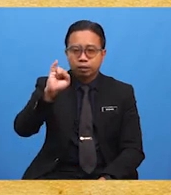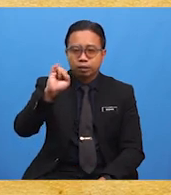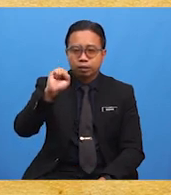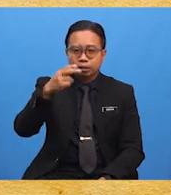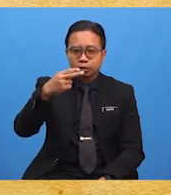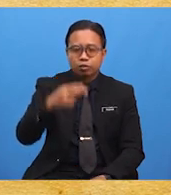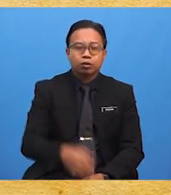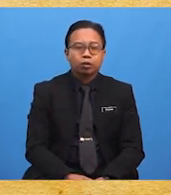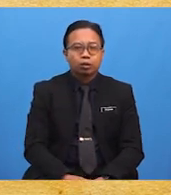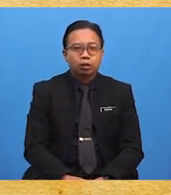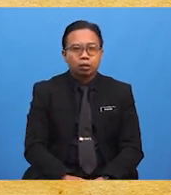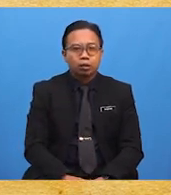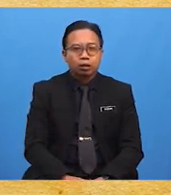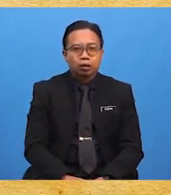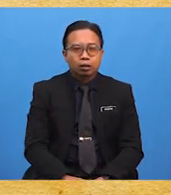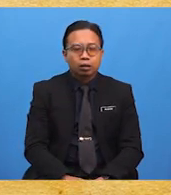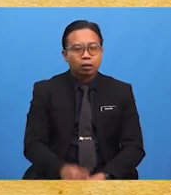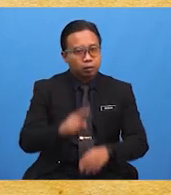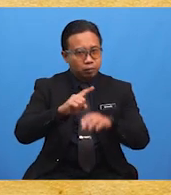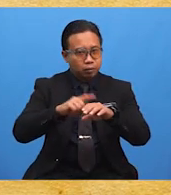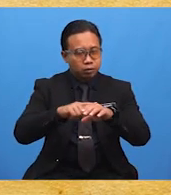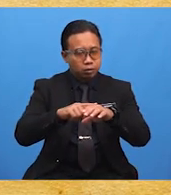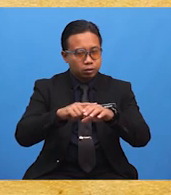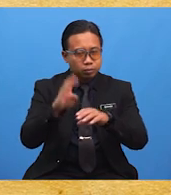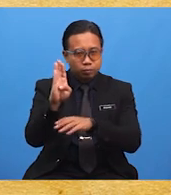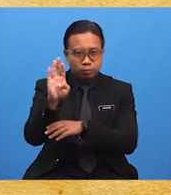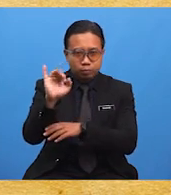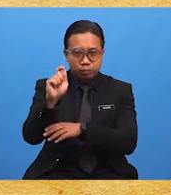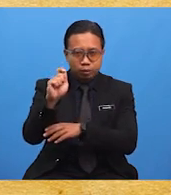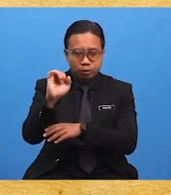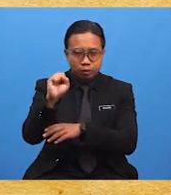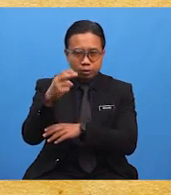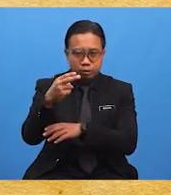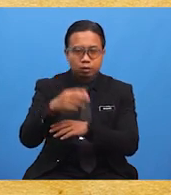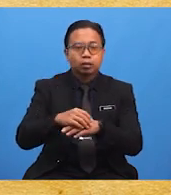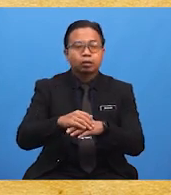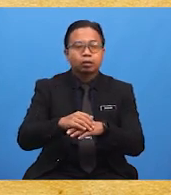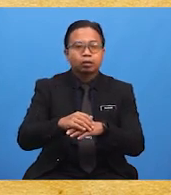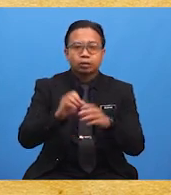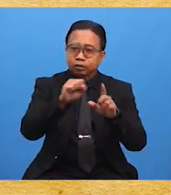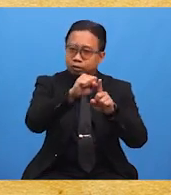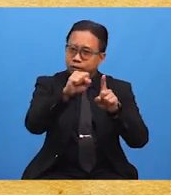Semasa British mentadbir negara kita, sistem pendidikan sekular iaitu